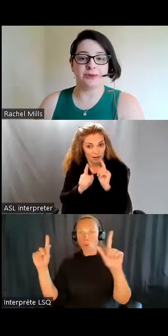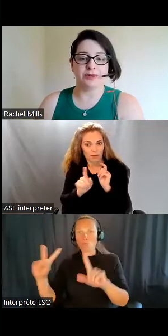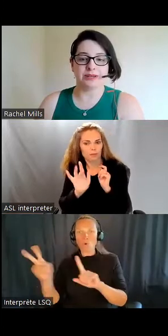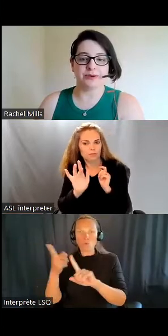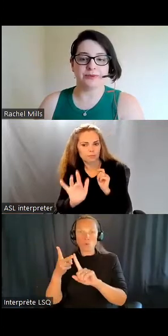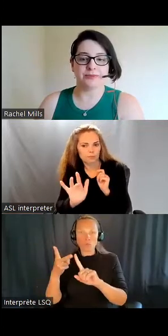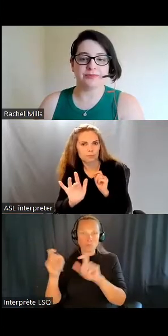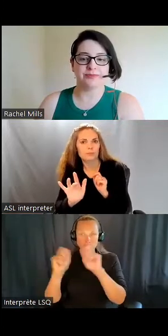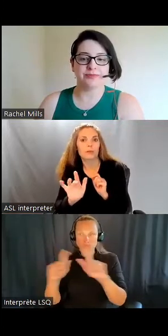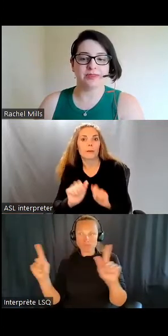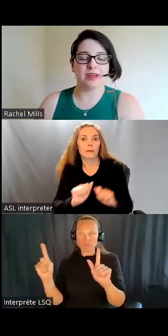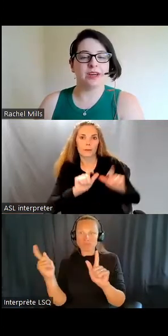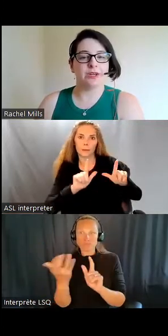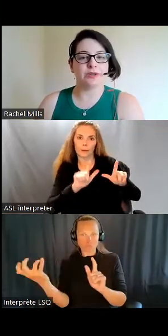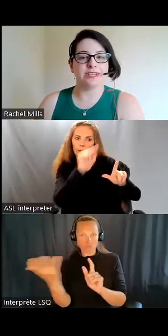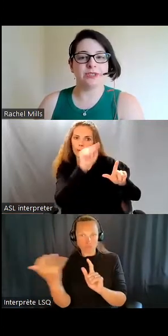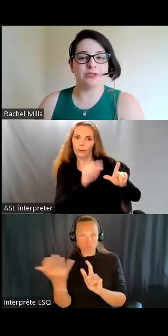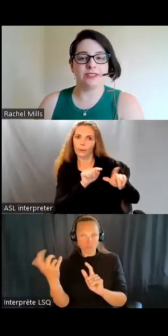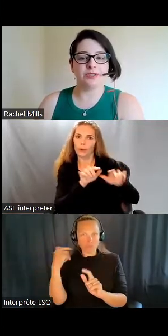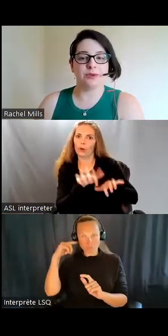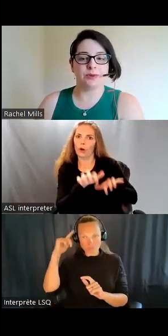sous-titres apparaîtront dans une nouvelle fenêtre.